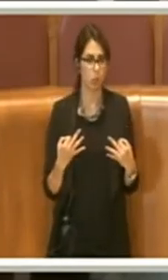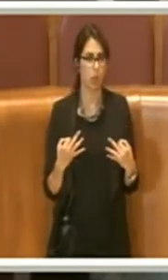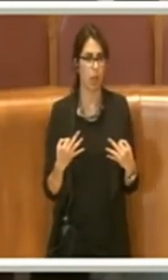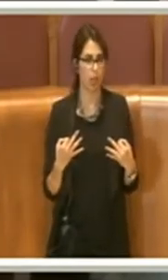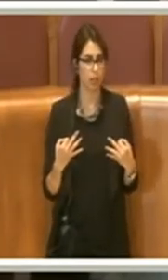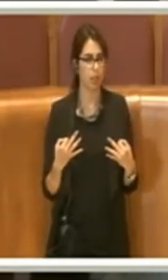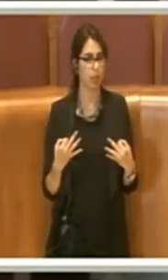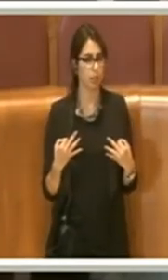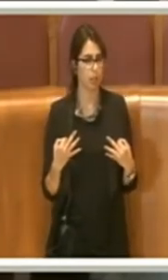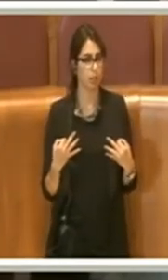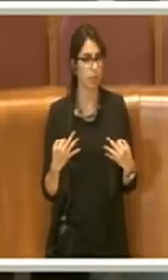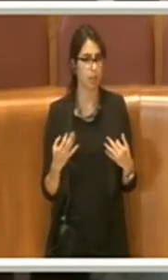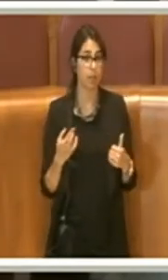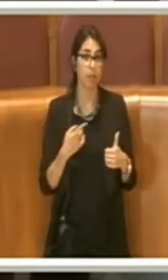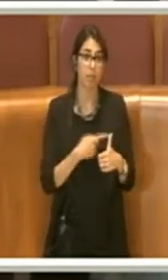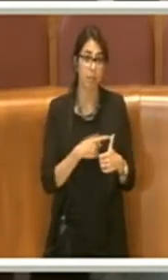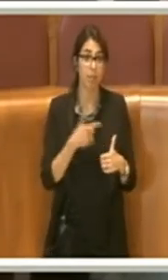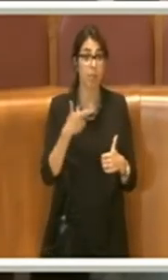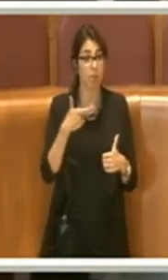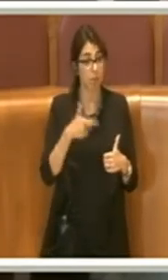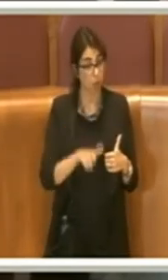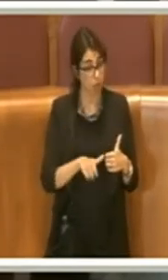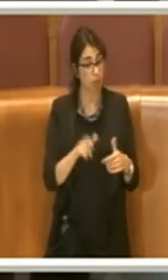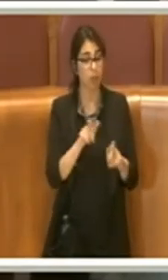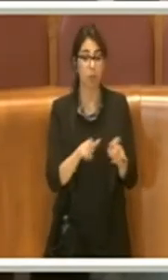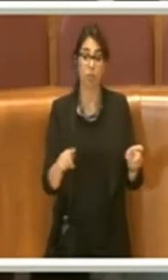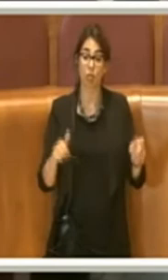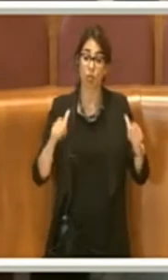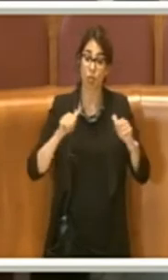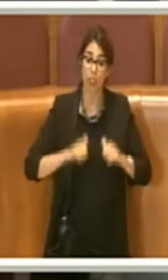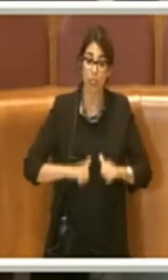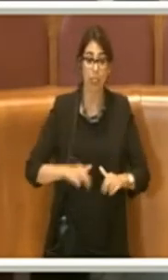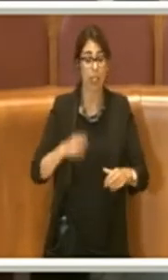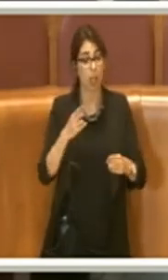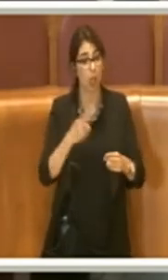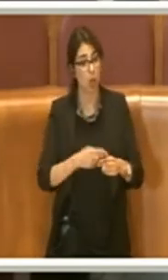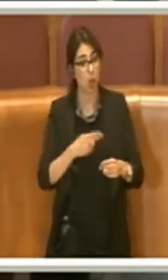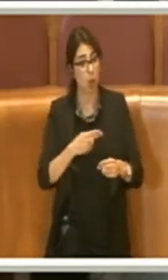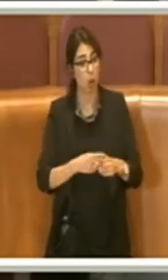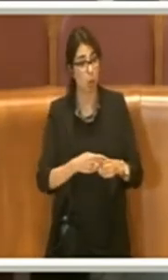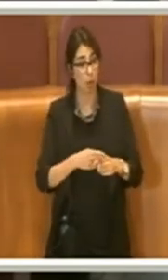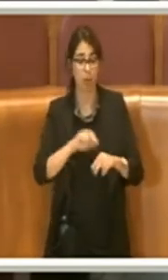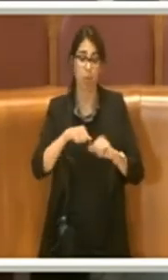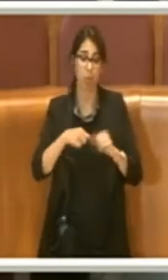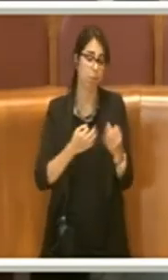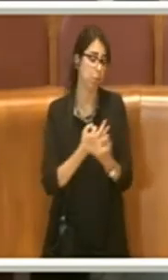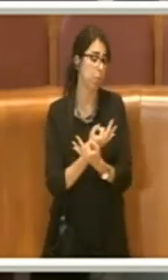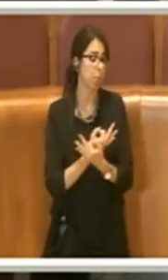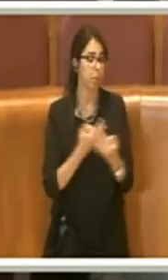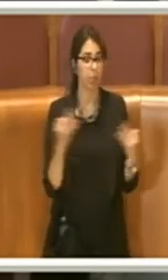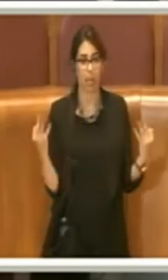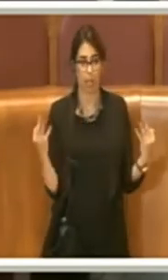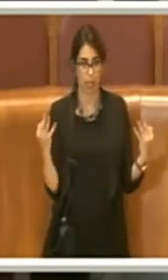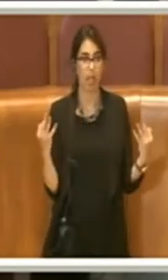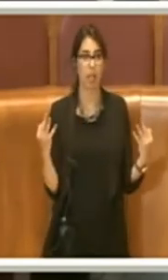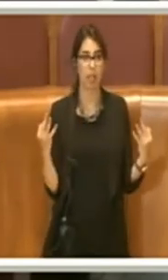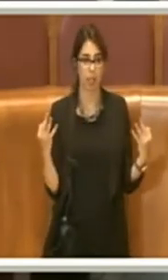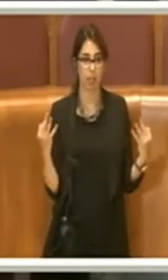risposta dei romani e dei cittadini italiani a quelli che sono state le disposizioni del